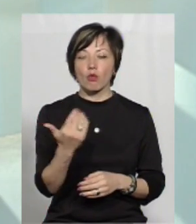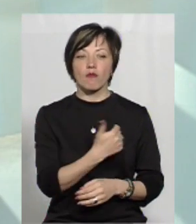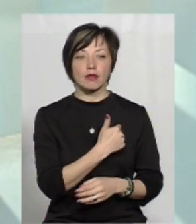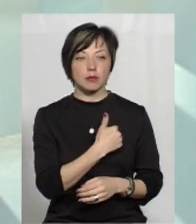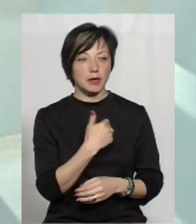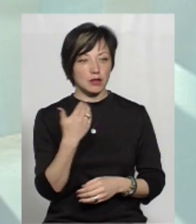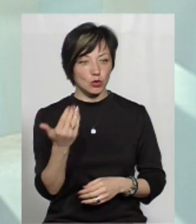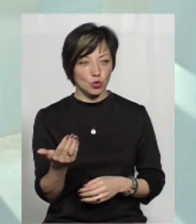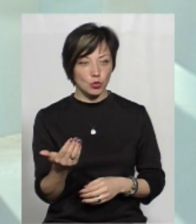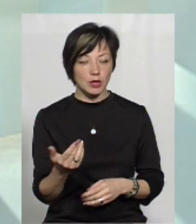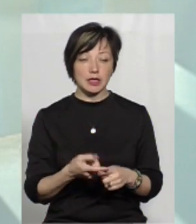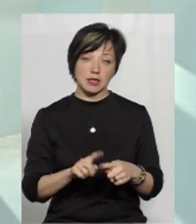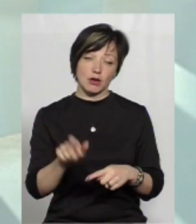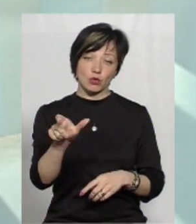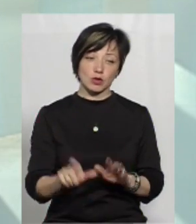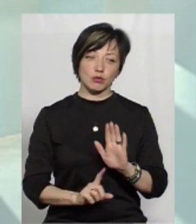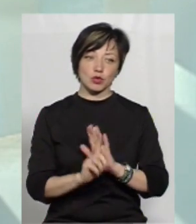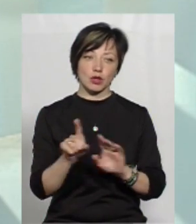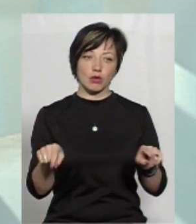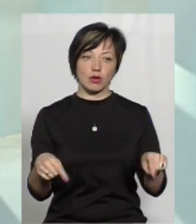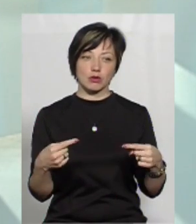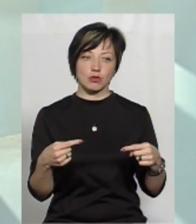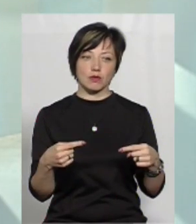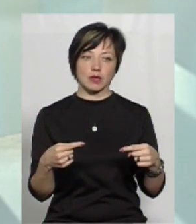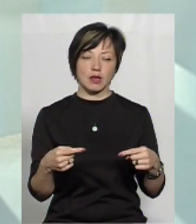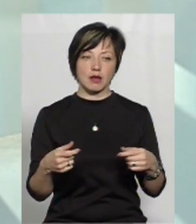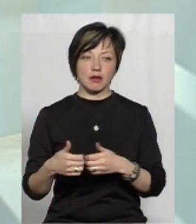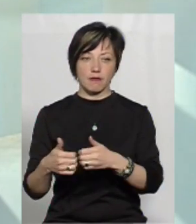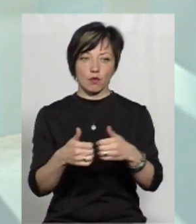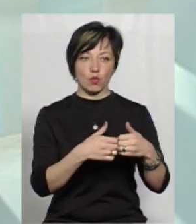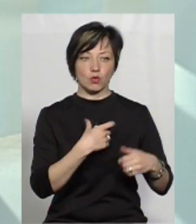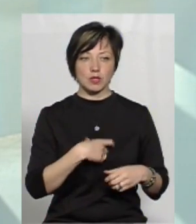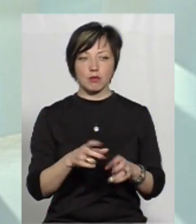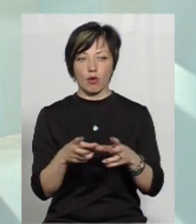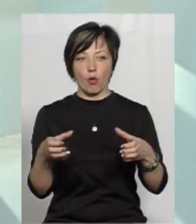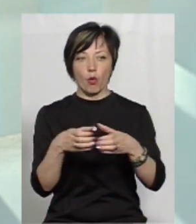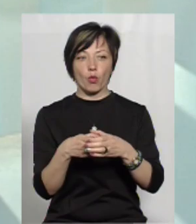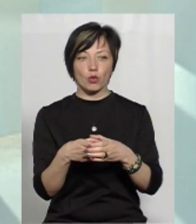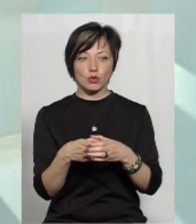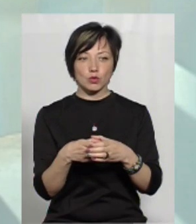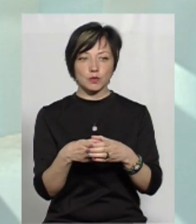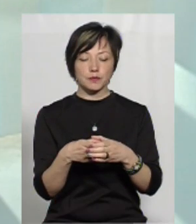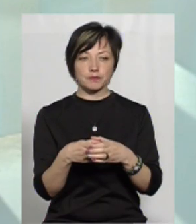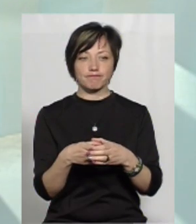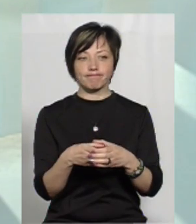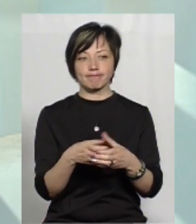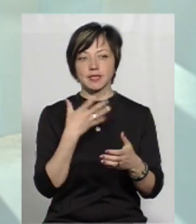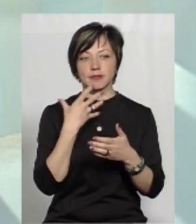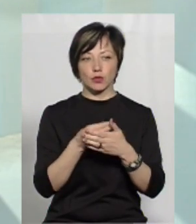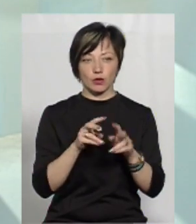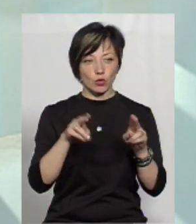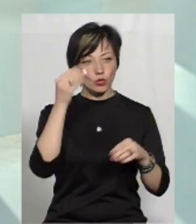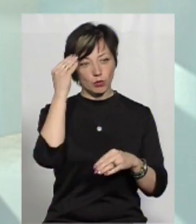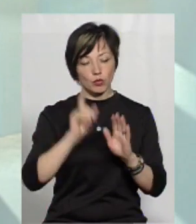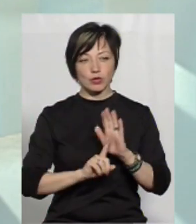претендує. Ну, і ця людина починає організовувати навколо себе когорту своїх прихильників